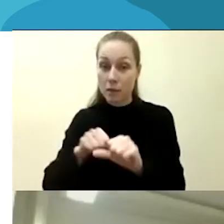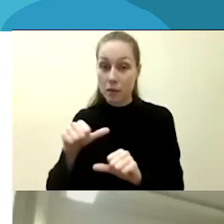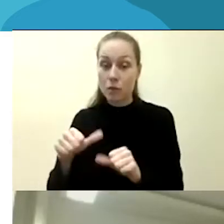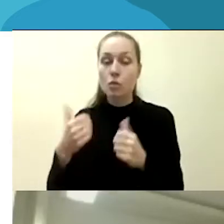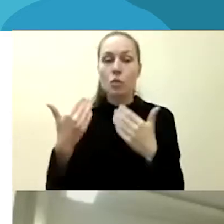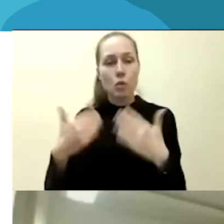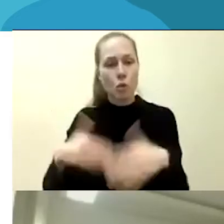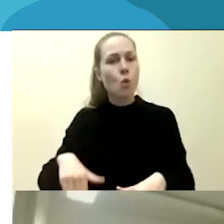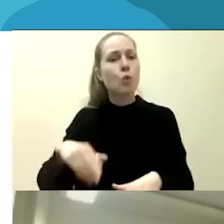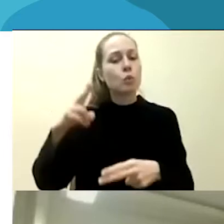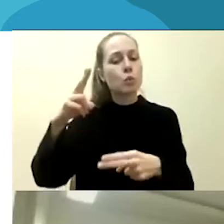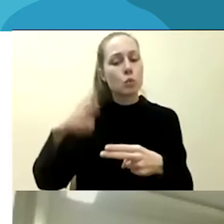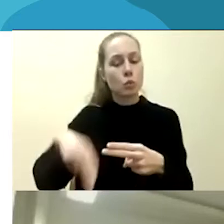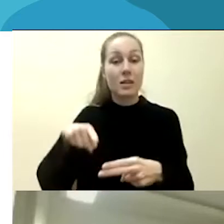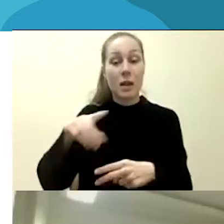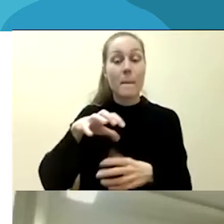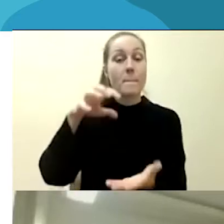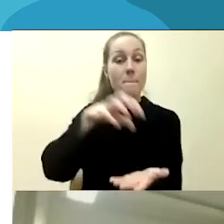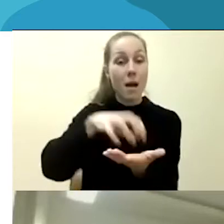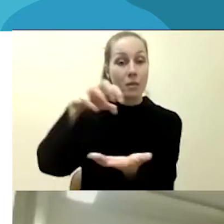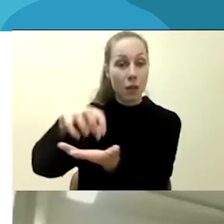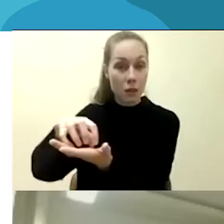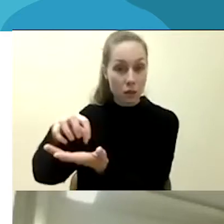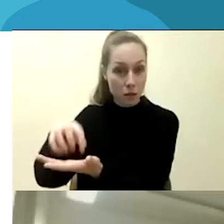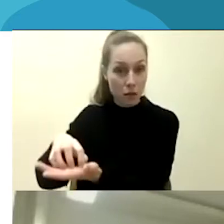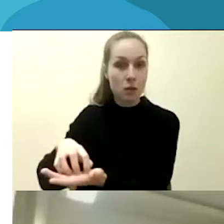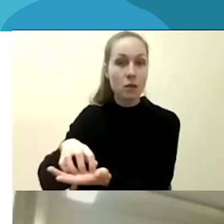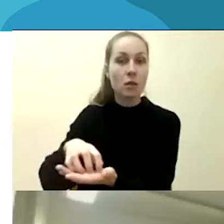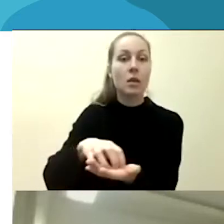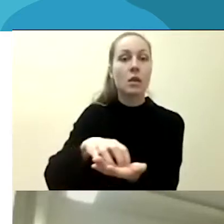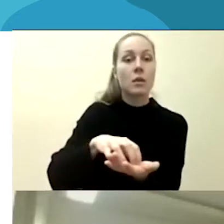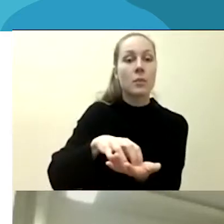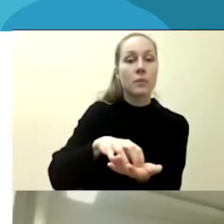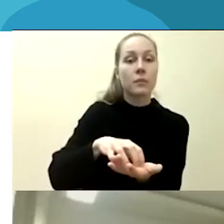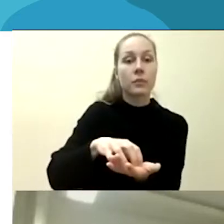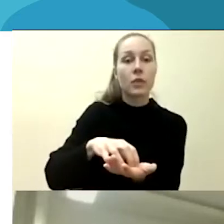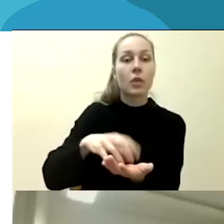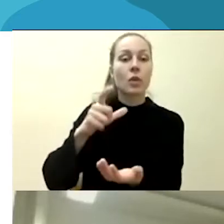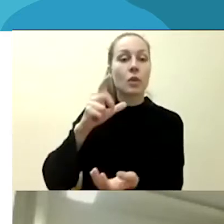nusprasta, kad tokie padaliniai atsirastų dar ir Götendorge ir Malmėje.